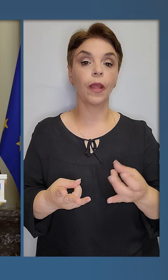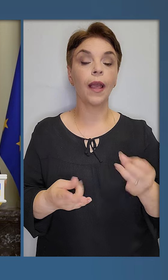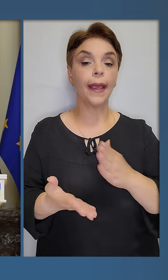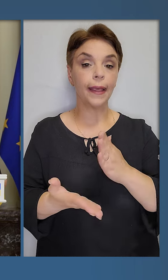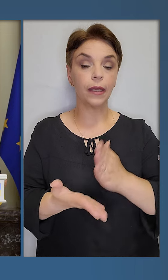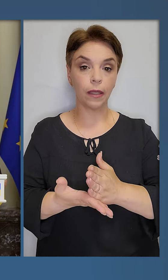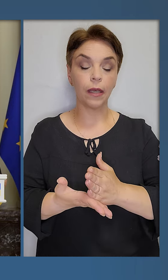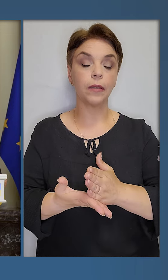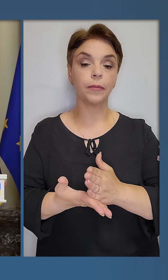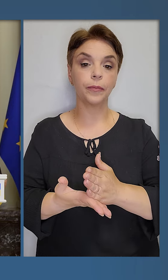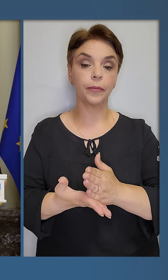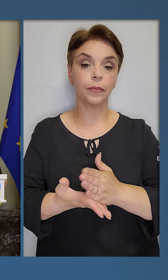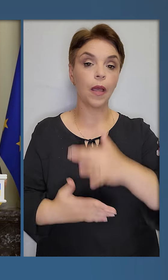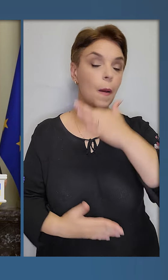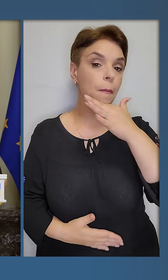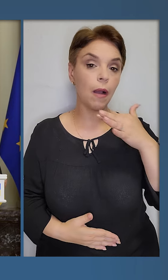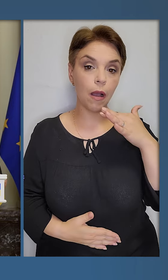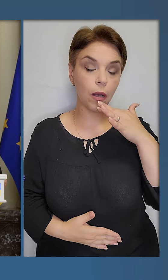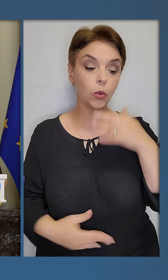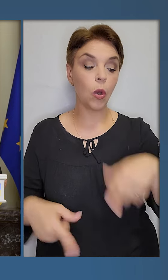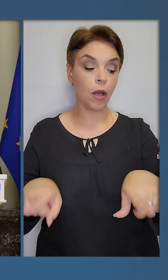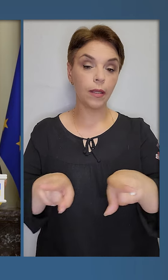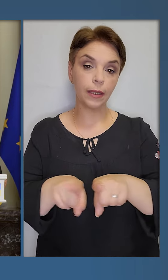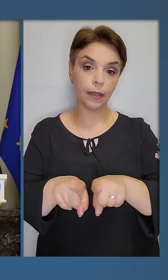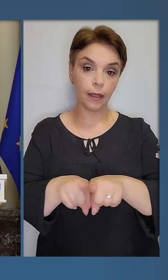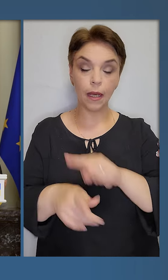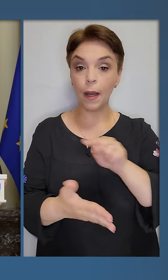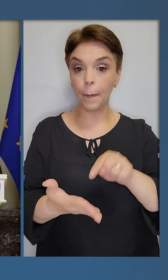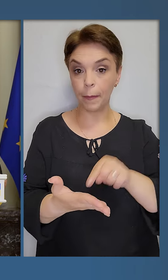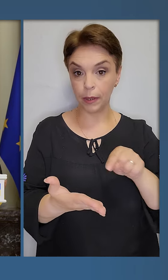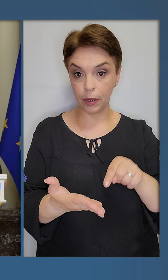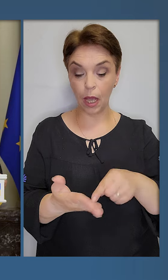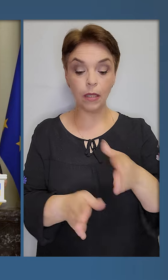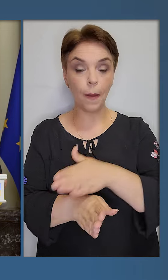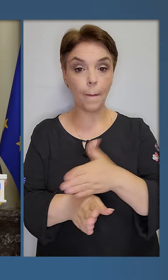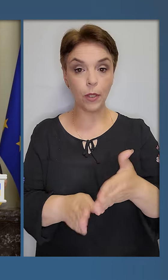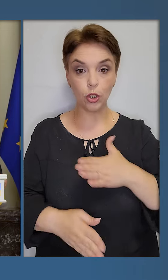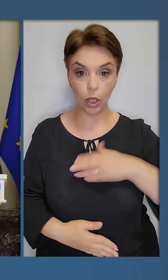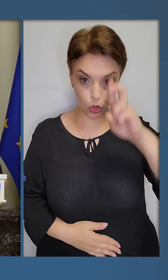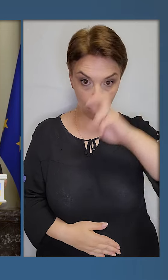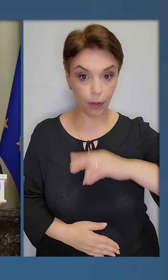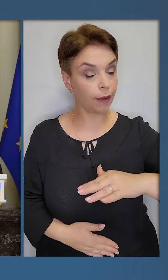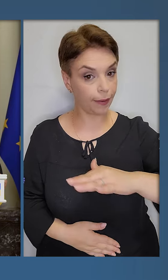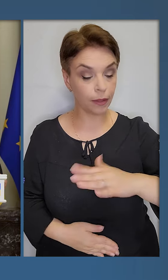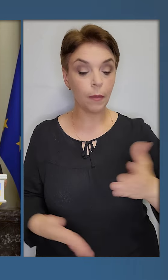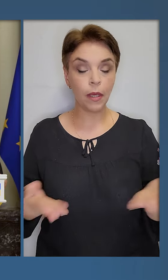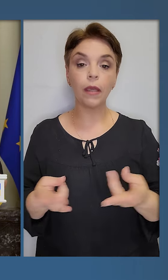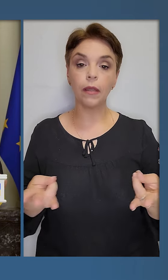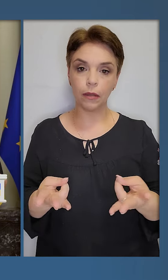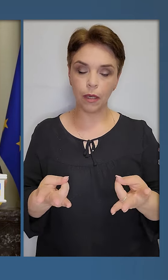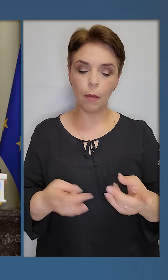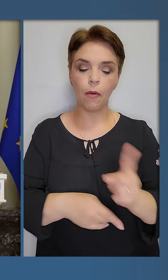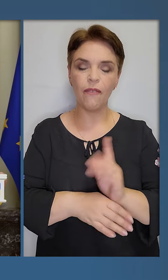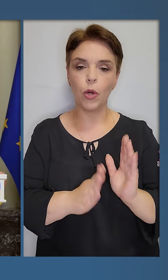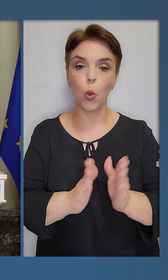Є багато таких питань між нашими країнами, які треба